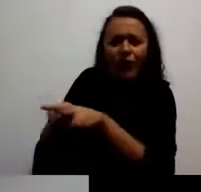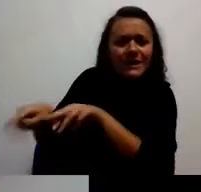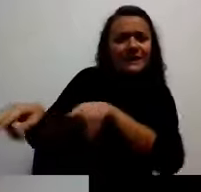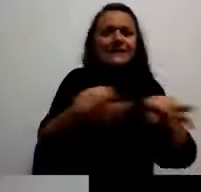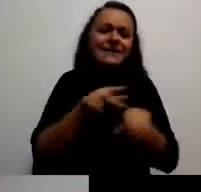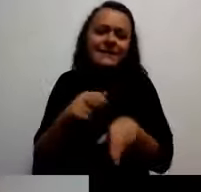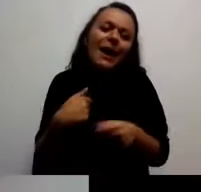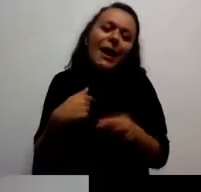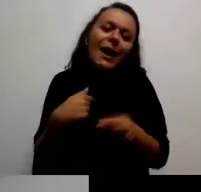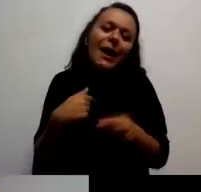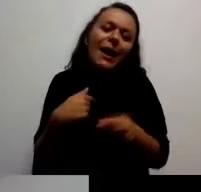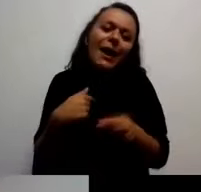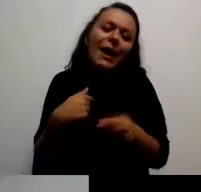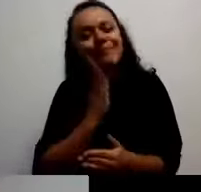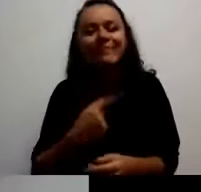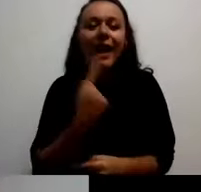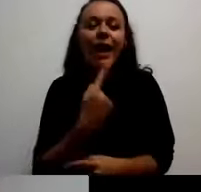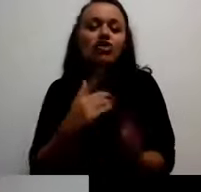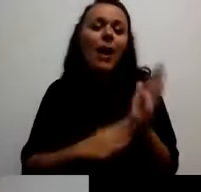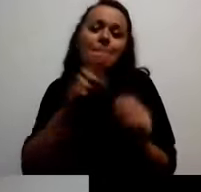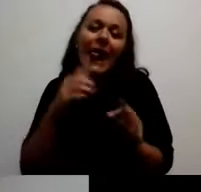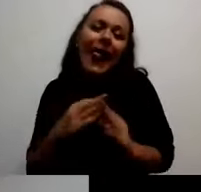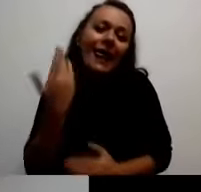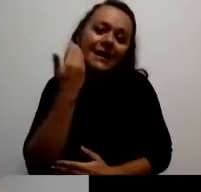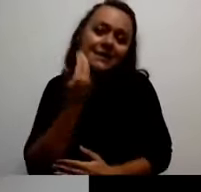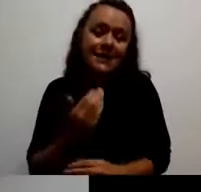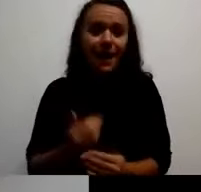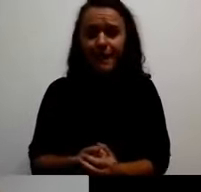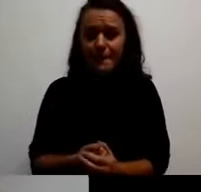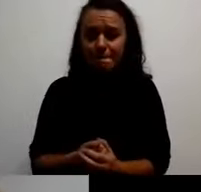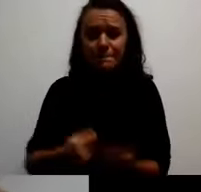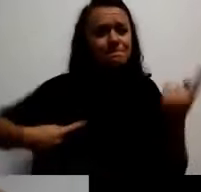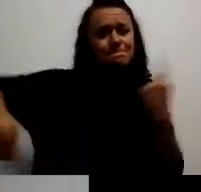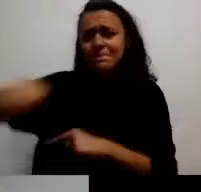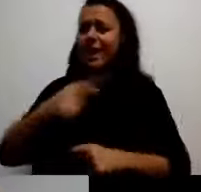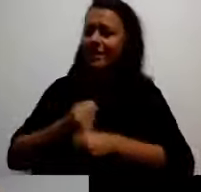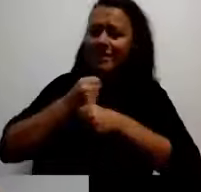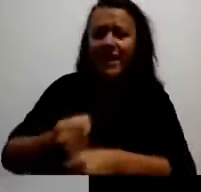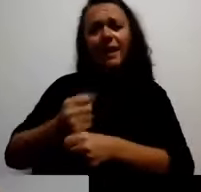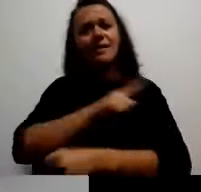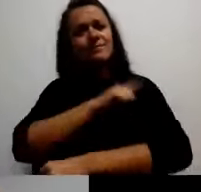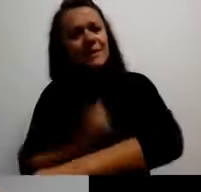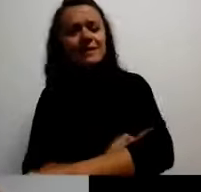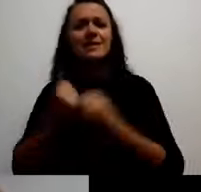milice. Hrabre smo i neostrašile kad je najteže i najjače smo kad smo zajedno.